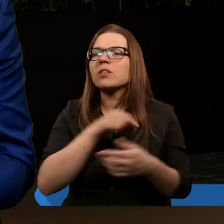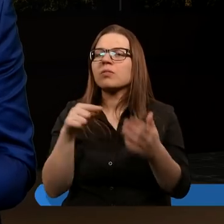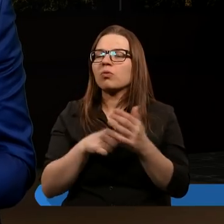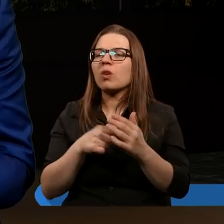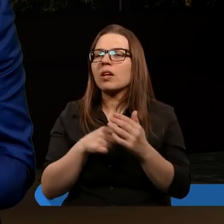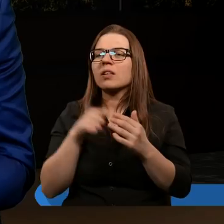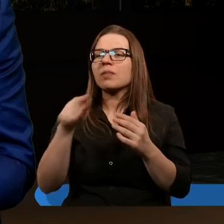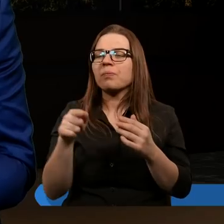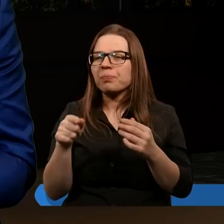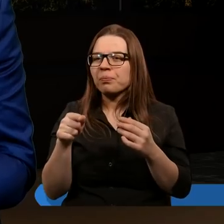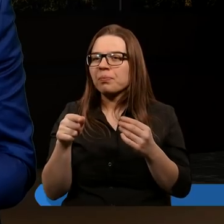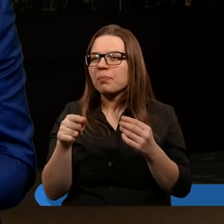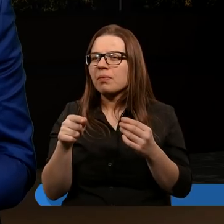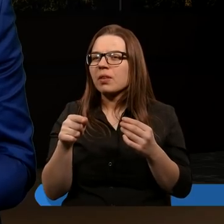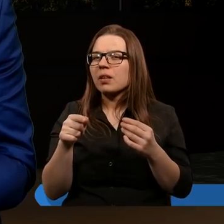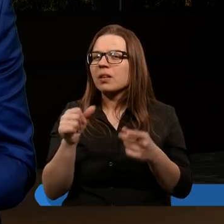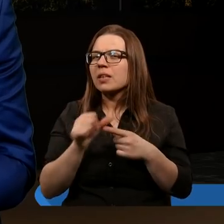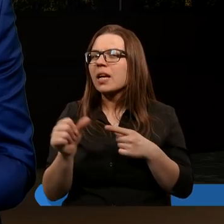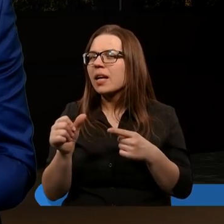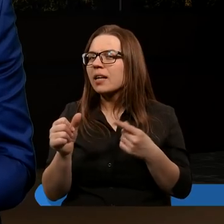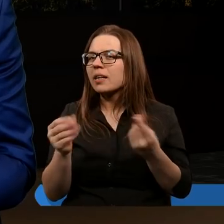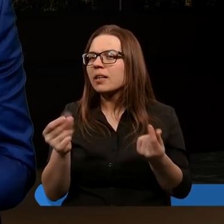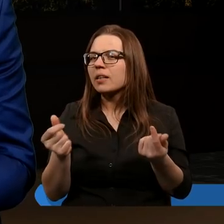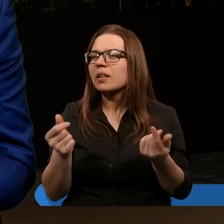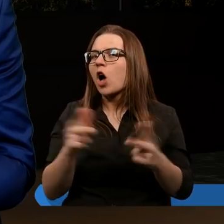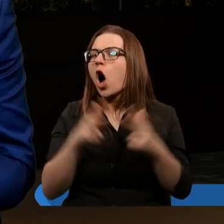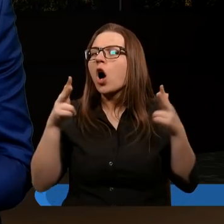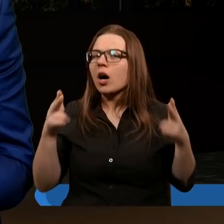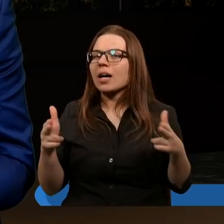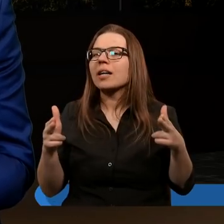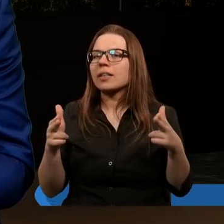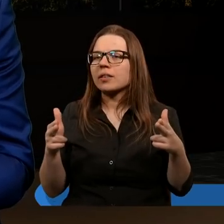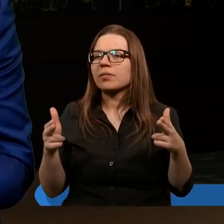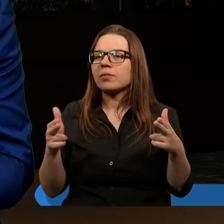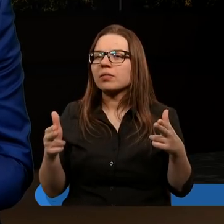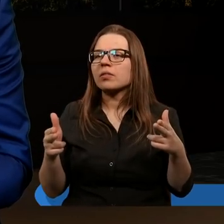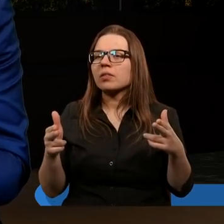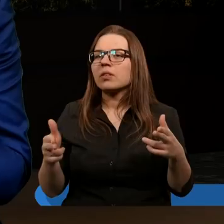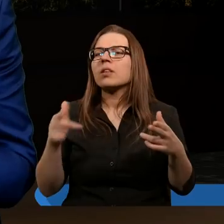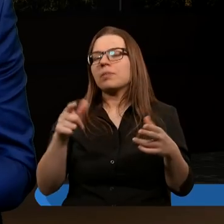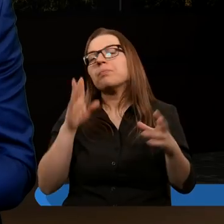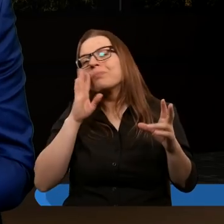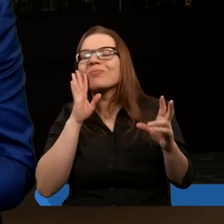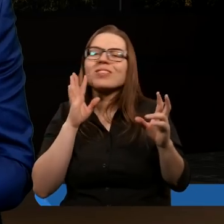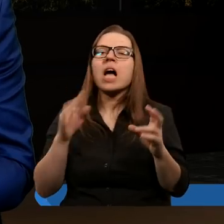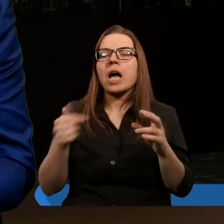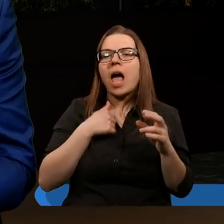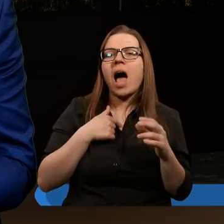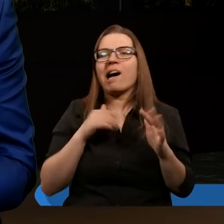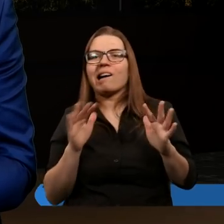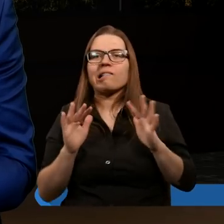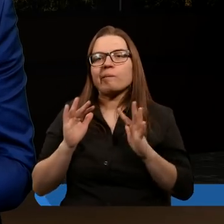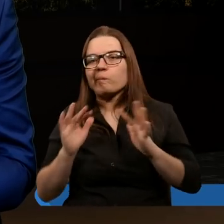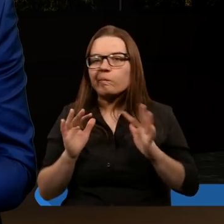tego wieku, w tych wiekach jest po prostu okres, który jest okresem zacofania, prawda?